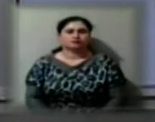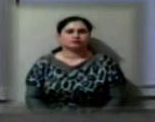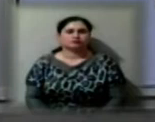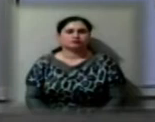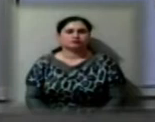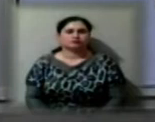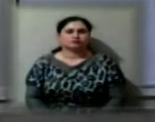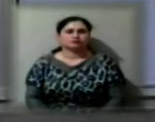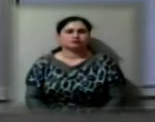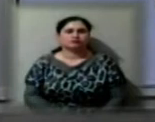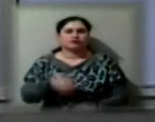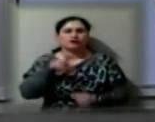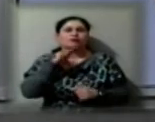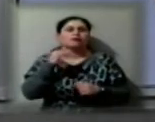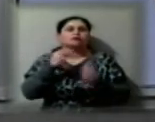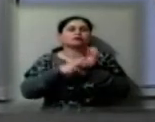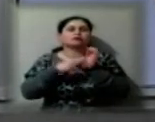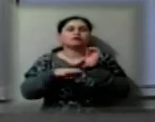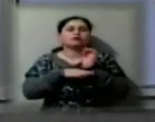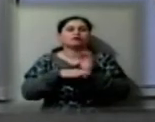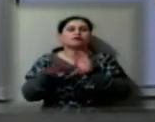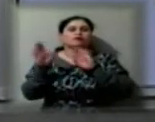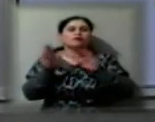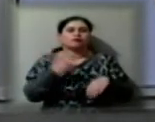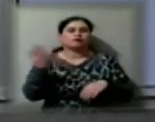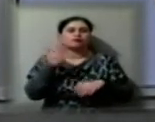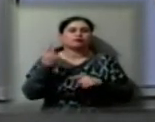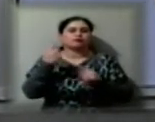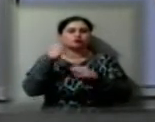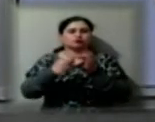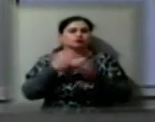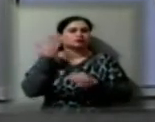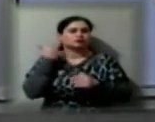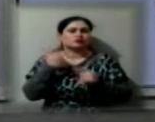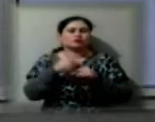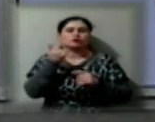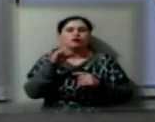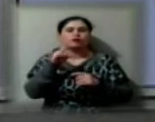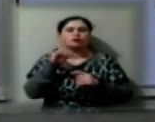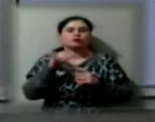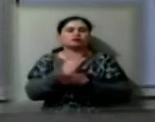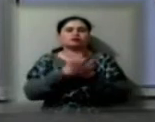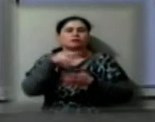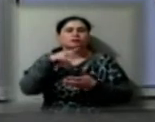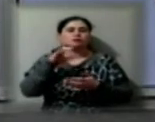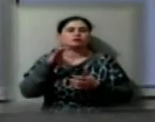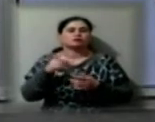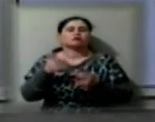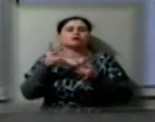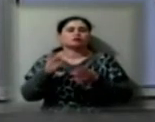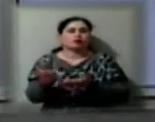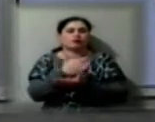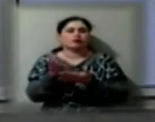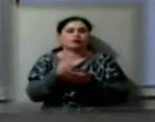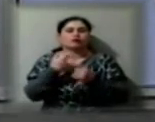Майже 70 дерев повалив вітер у Херсоні минулої доби. Зараз комунальники та служба МНС долають наслідки негоди. Про це